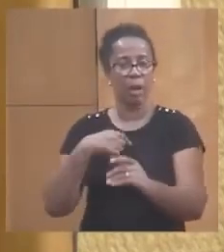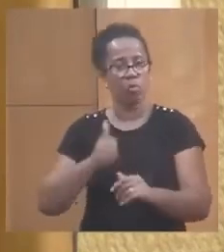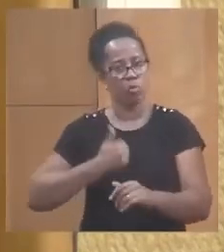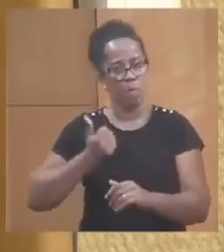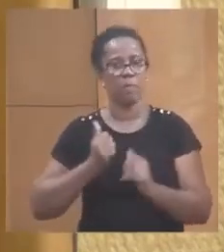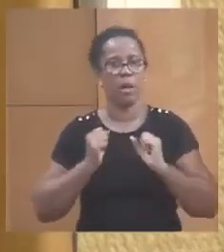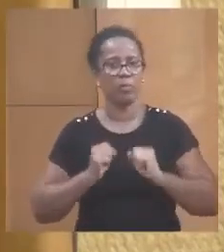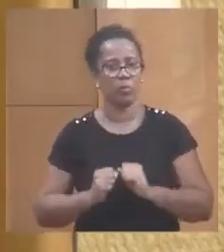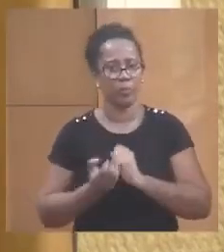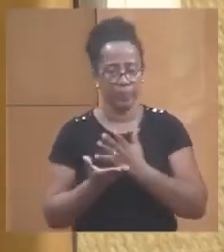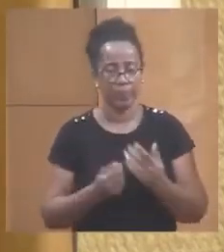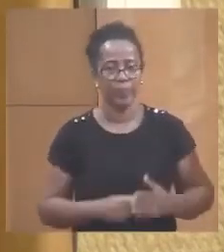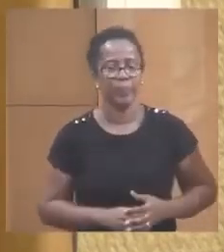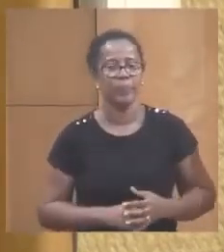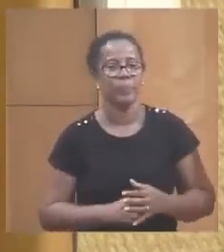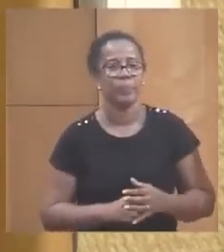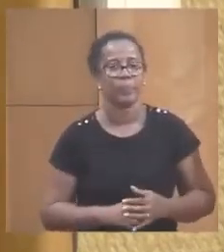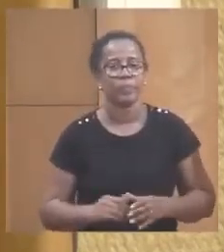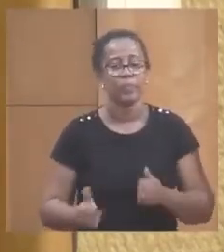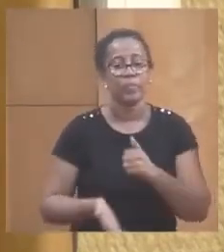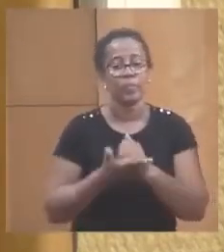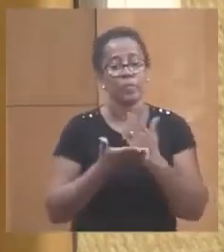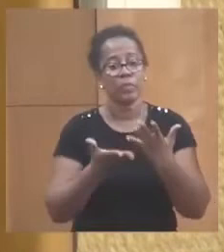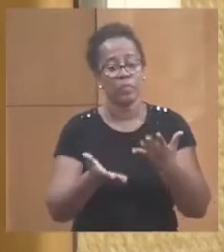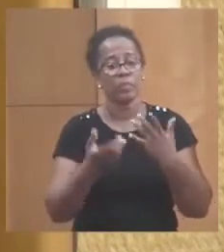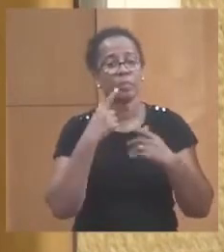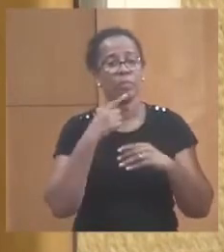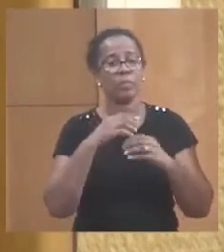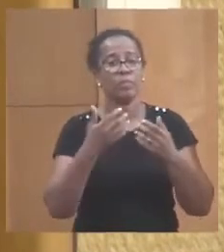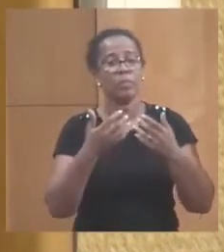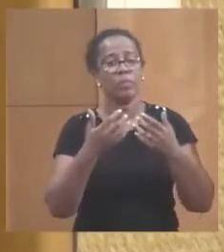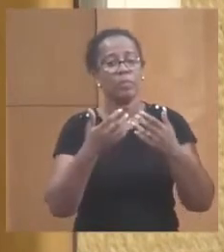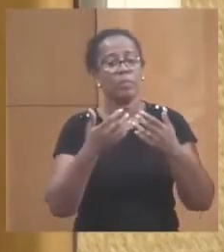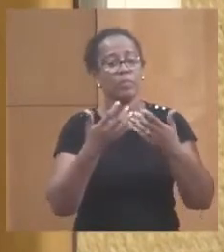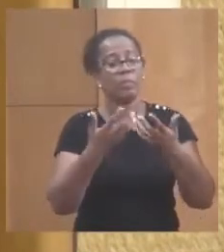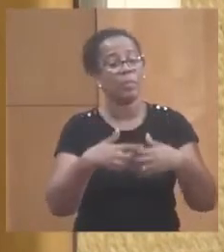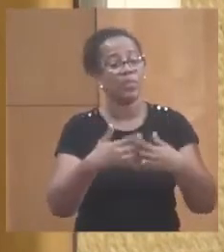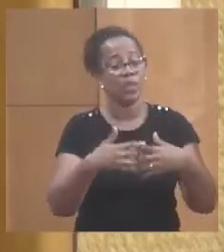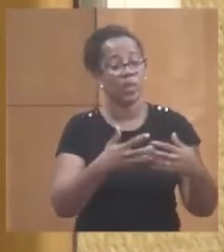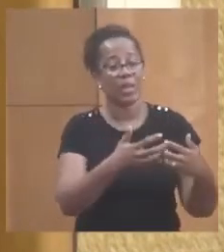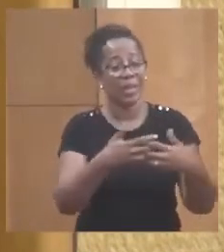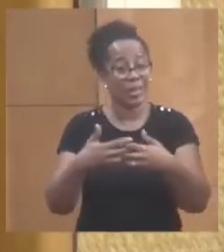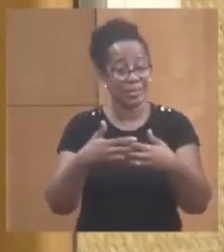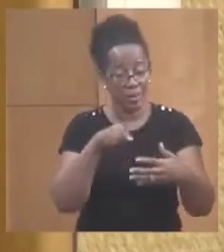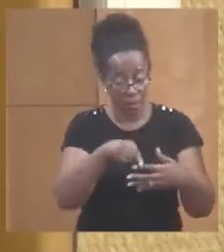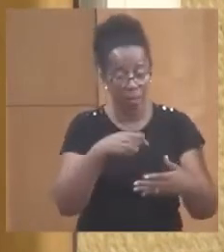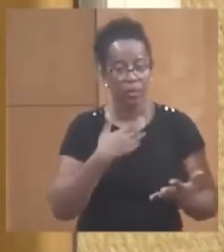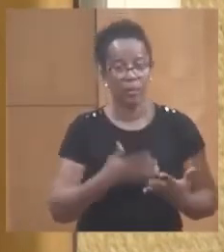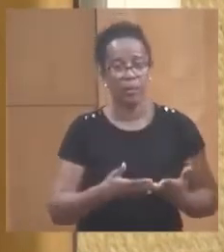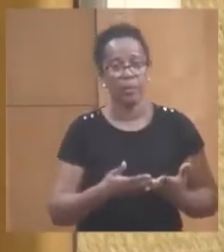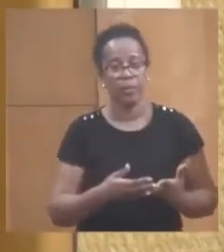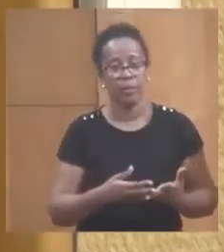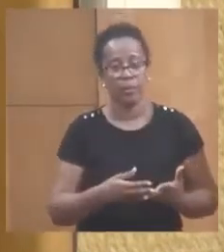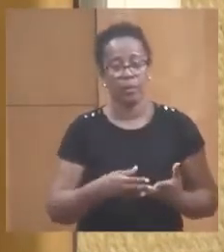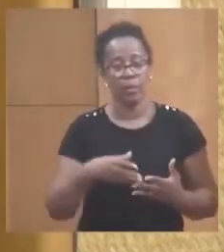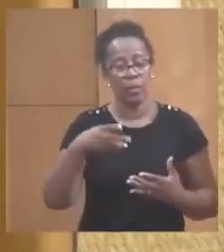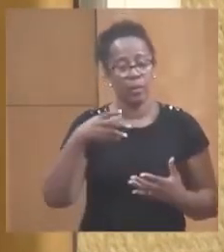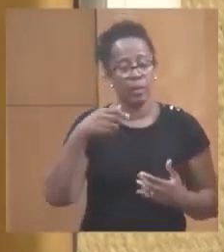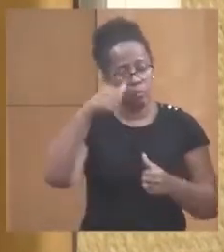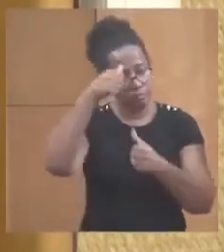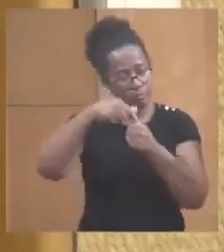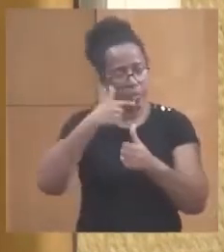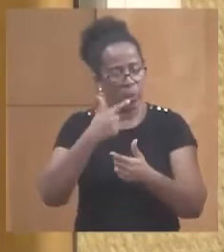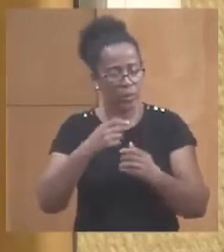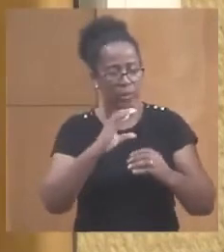Alors, la question de l'aide aux communes pour les machines à glace, ce n pas celle qu'on a retenue, celle qu'on a retenue,'est plutôt que la CTM Finance réalise, est